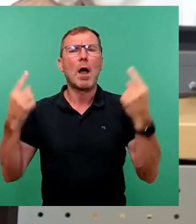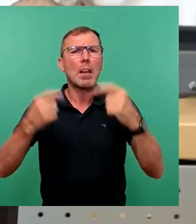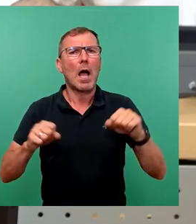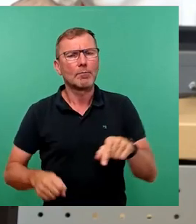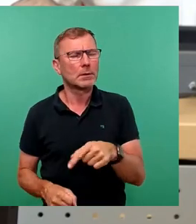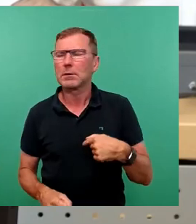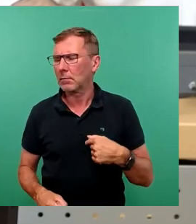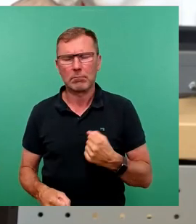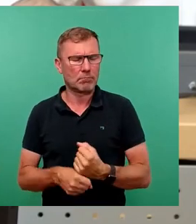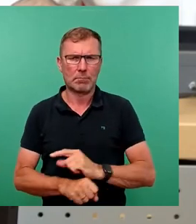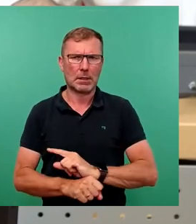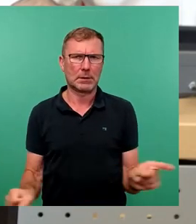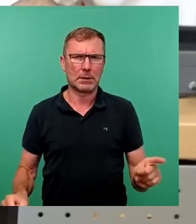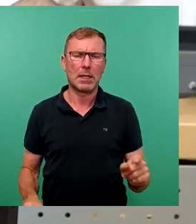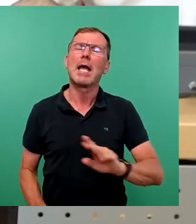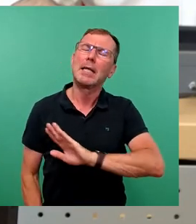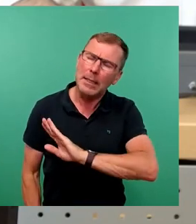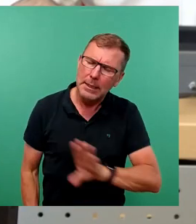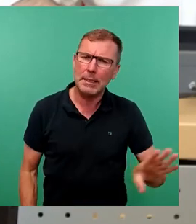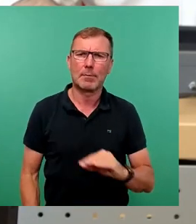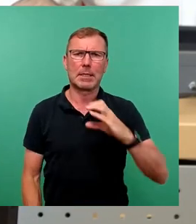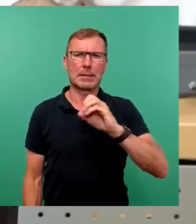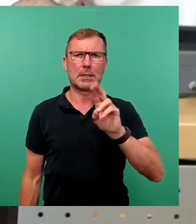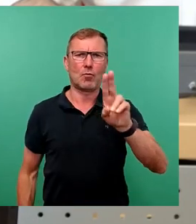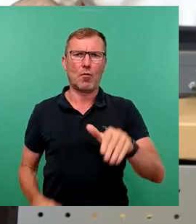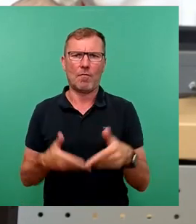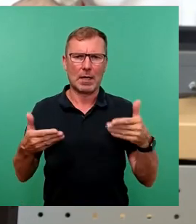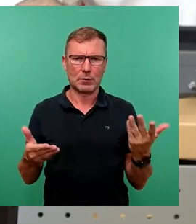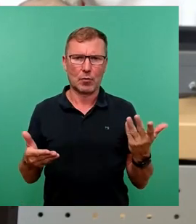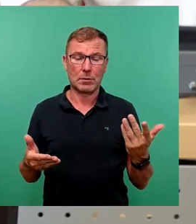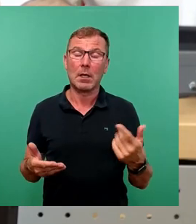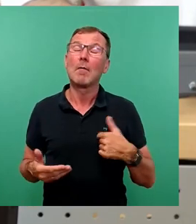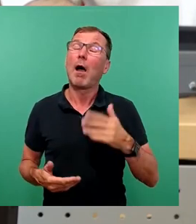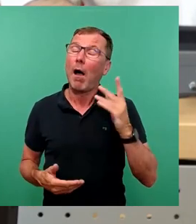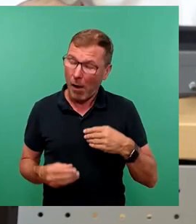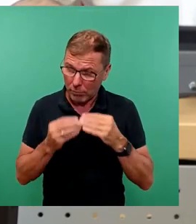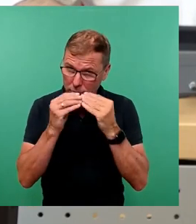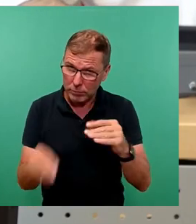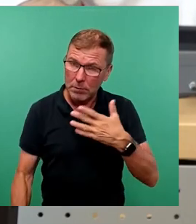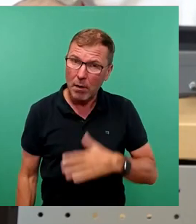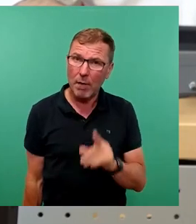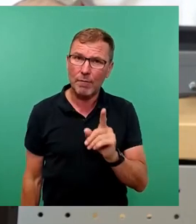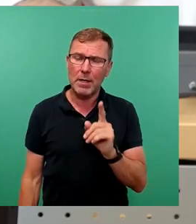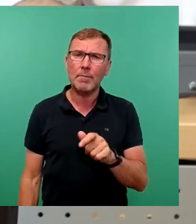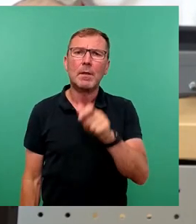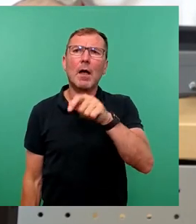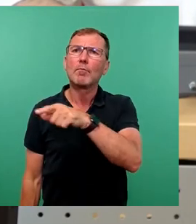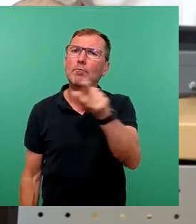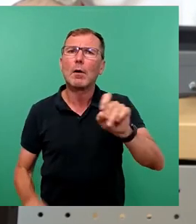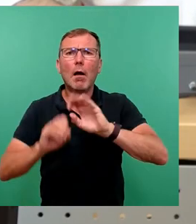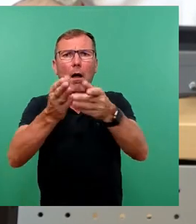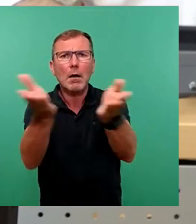Hause. Nicht mit der CDU-Fraktion. Was ich hier auch betonen möchte, damit es dem Bürger draußen klar wird.